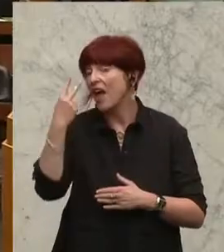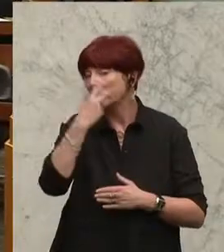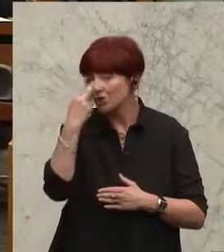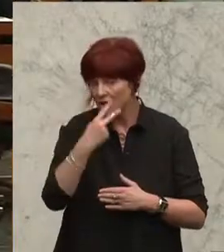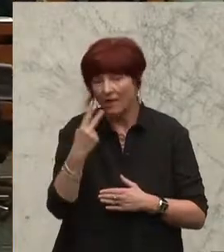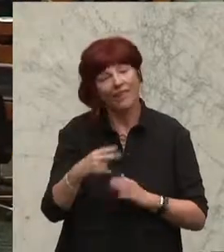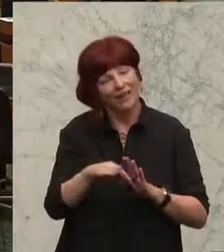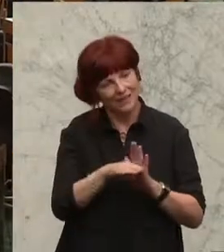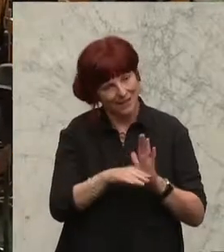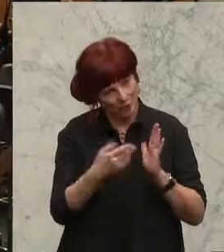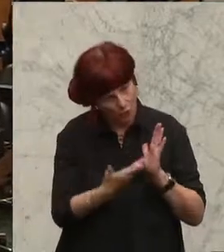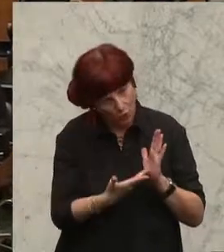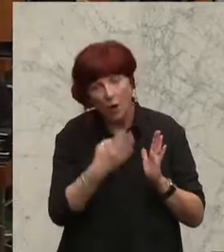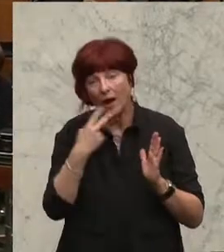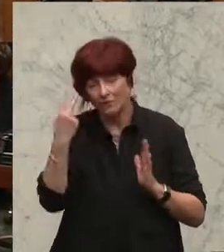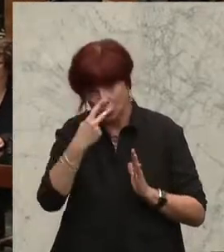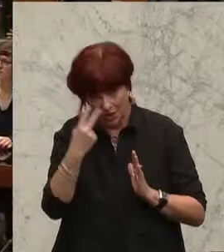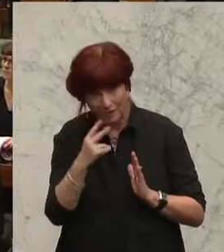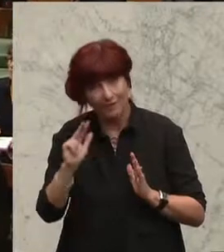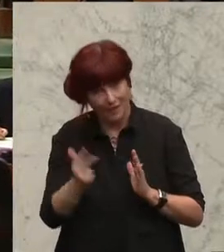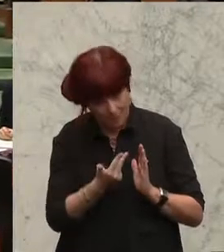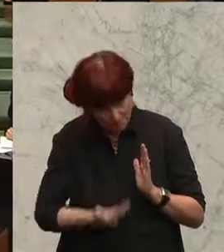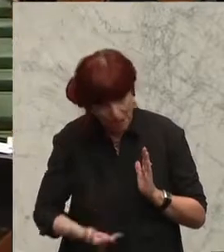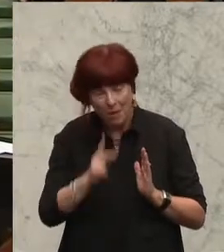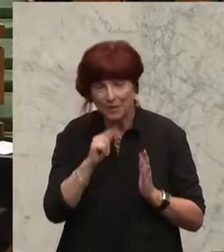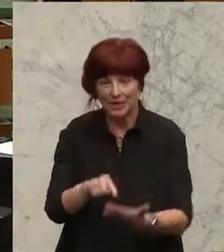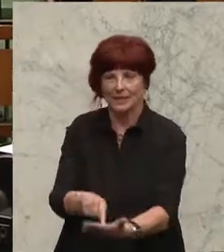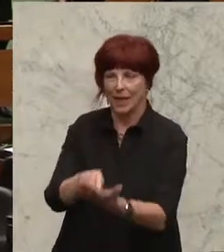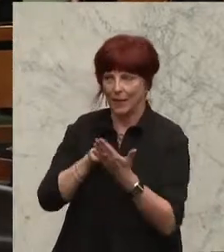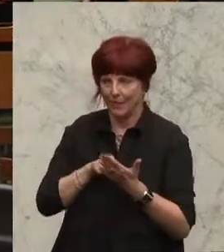auch in dritter Lesung die Zustimmung erteilen, um ein diesbezügliches Zeichen.